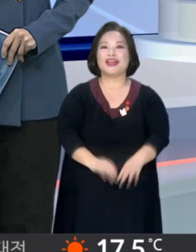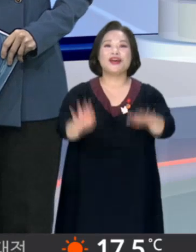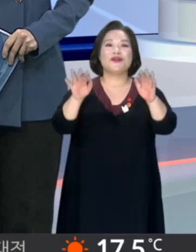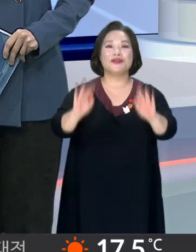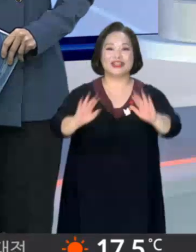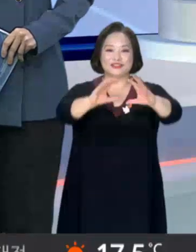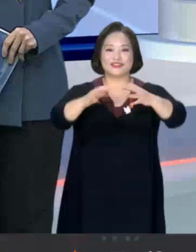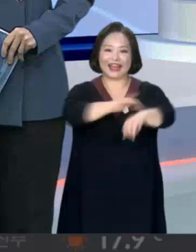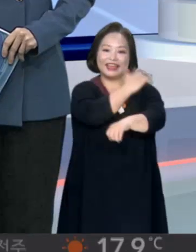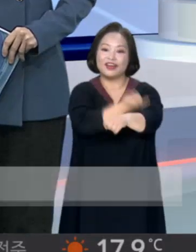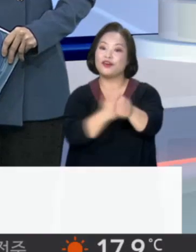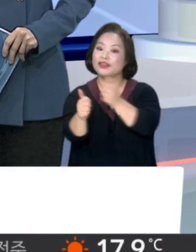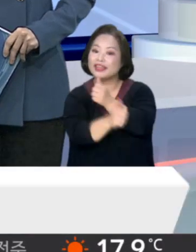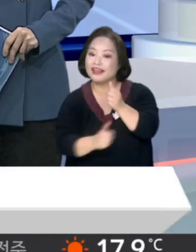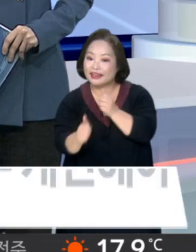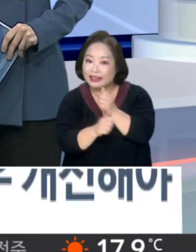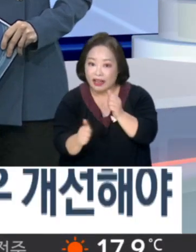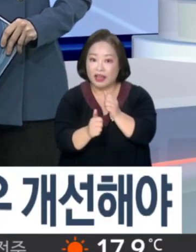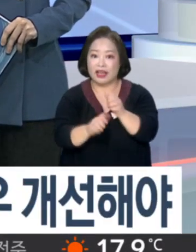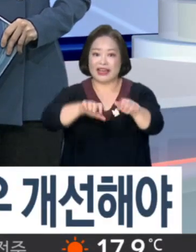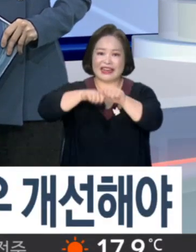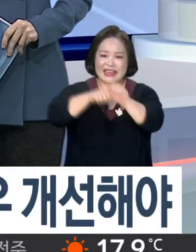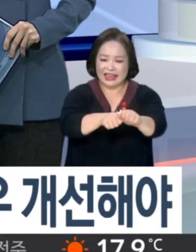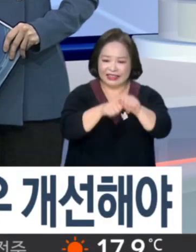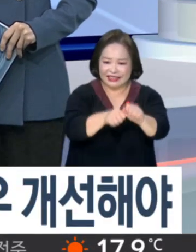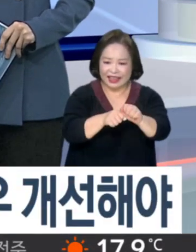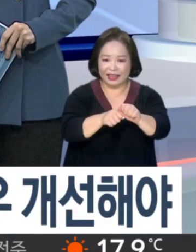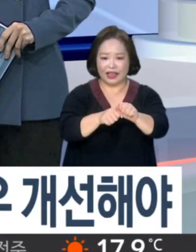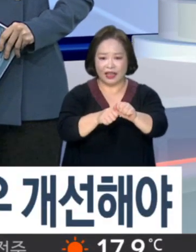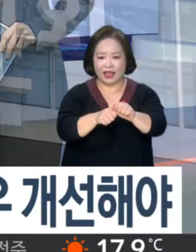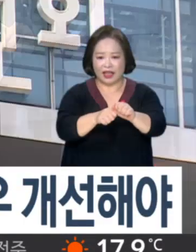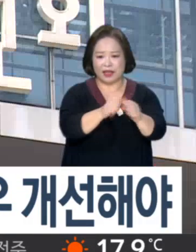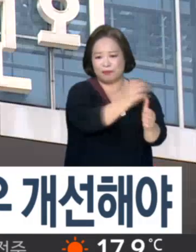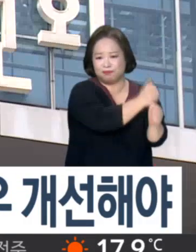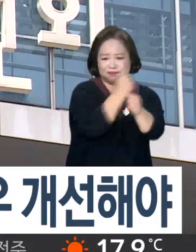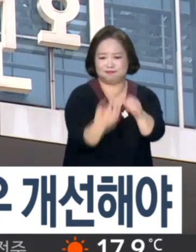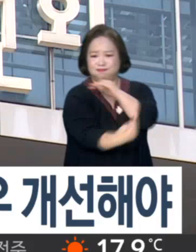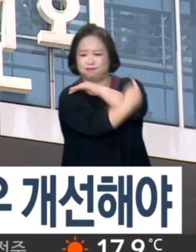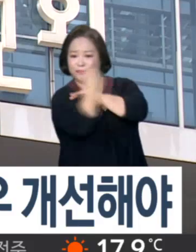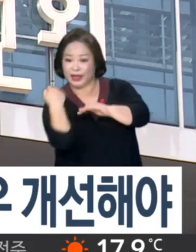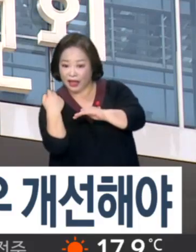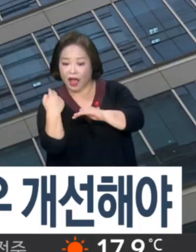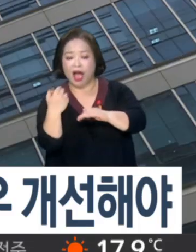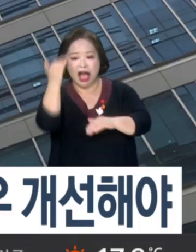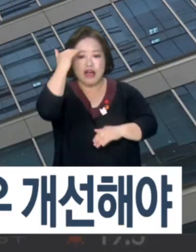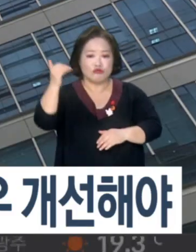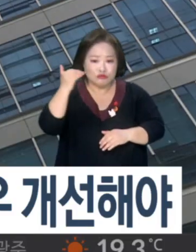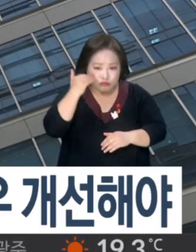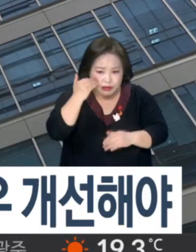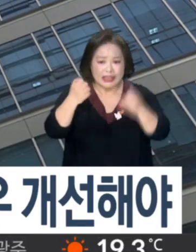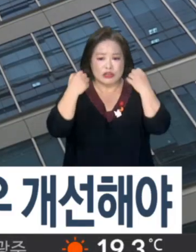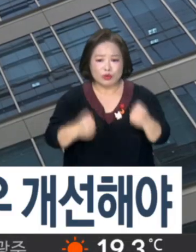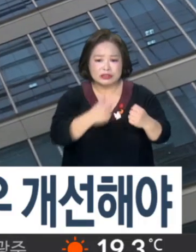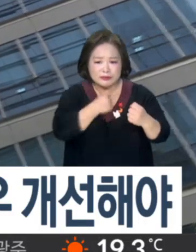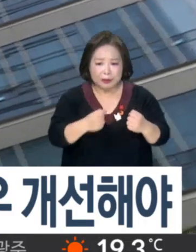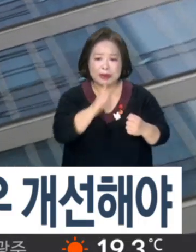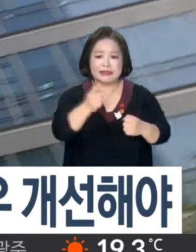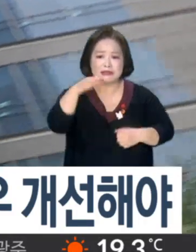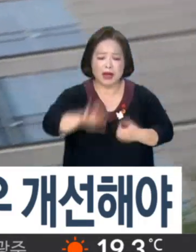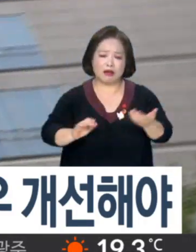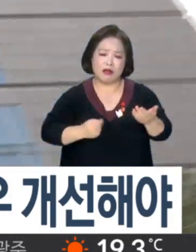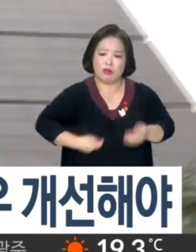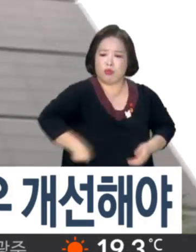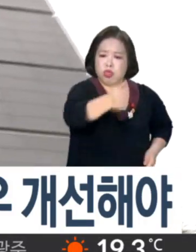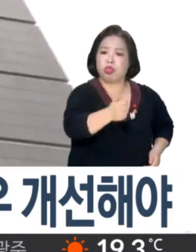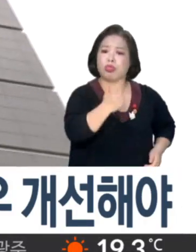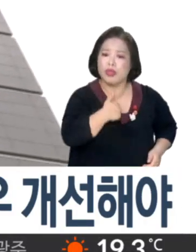국가인권위원회는 오늘 강제 징집을 피해 한국에 와 난민 심사를 신청했지만 거부돼 공항에 장기 거주